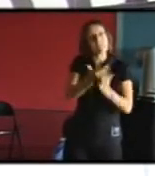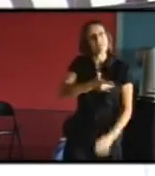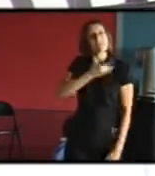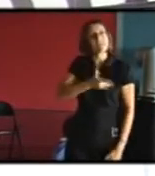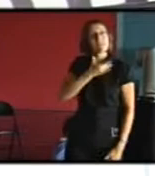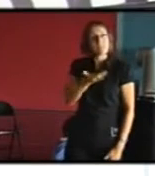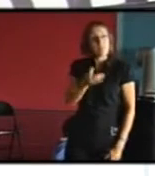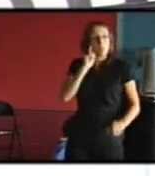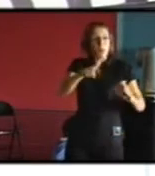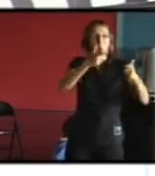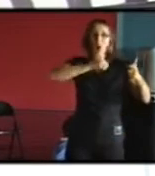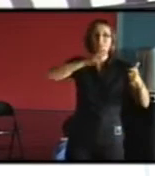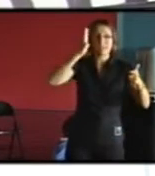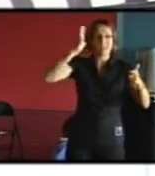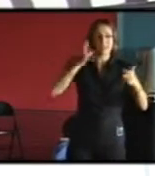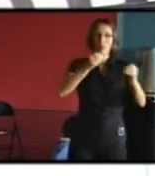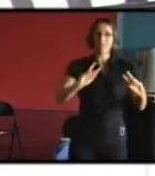anciens c'est de vivre